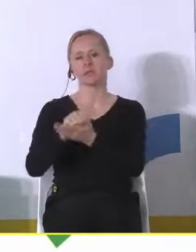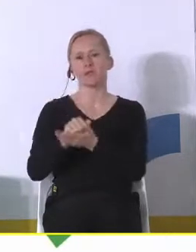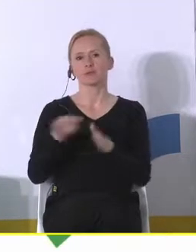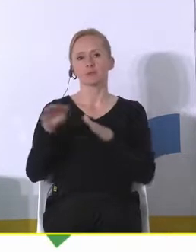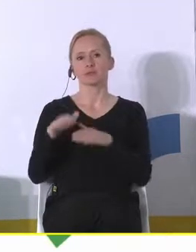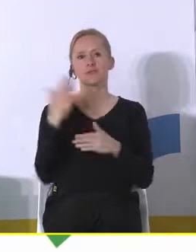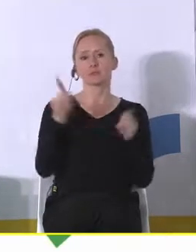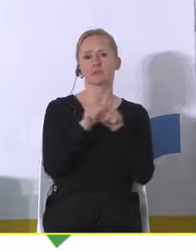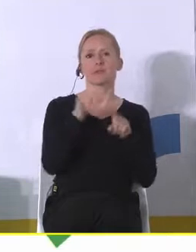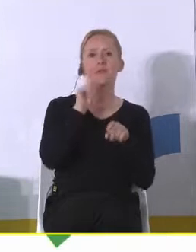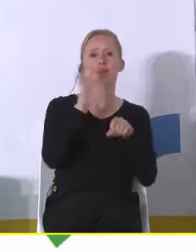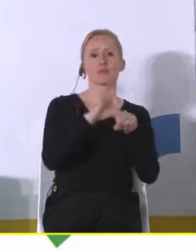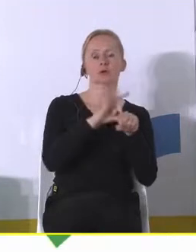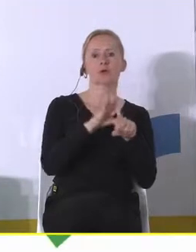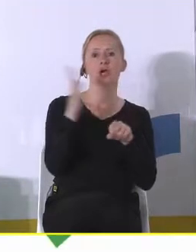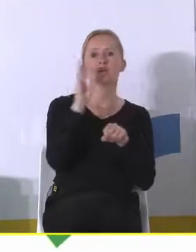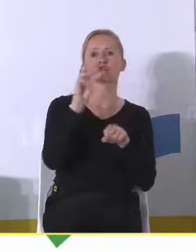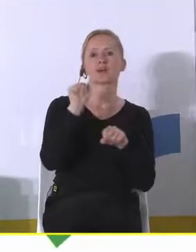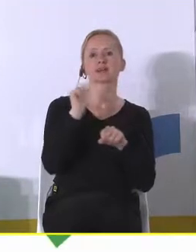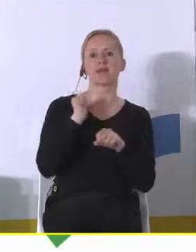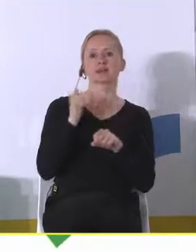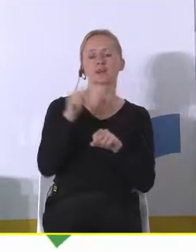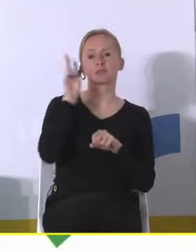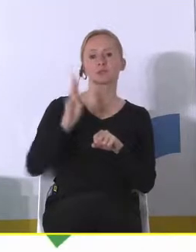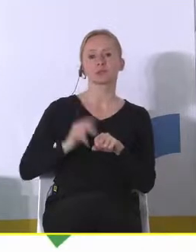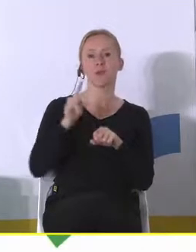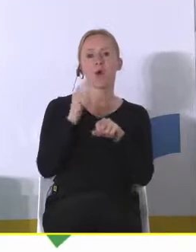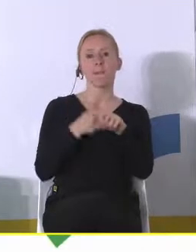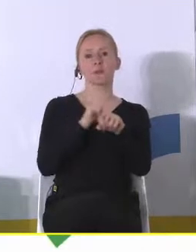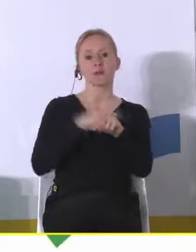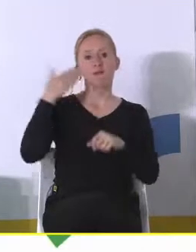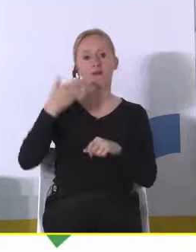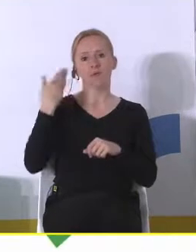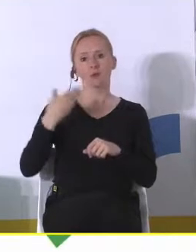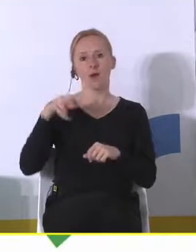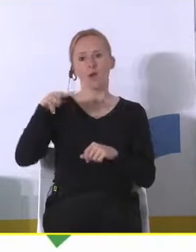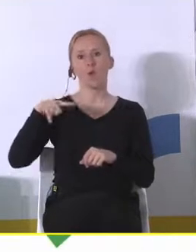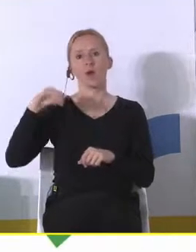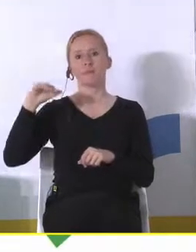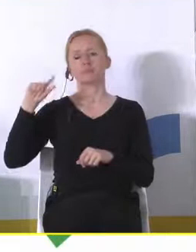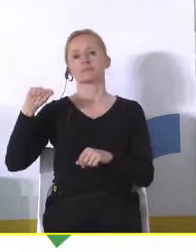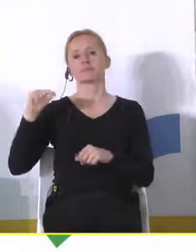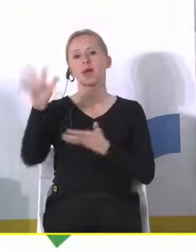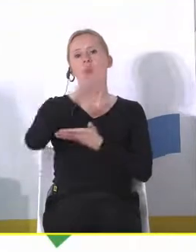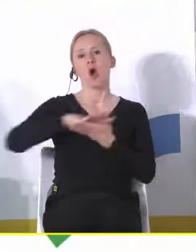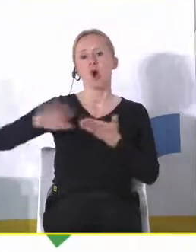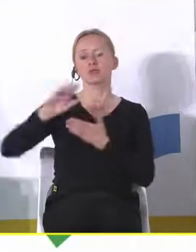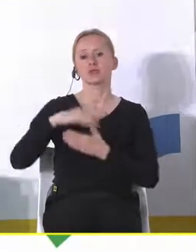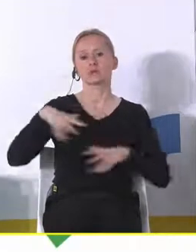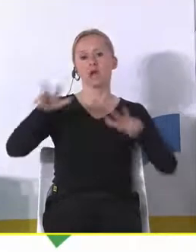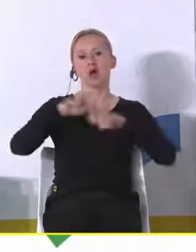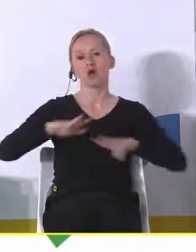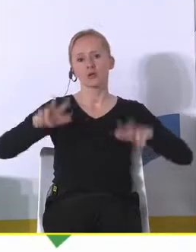Witam również pana dr Krzysztofa Szwarca, eksperta Instytutu Poznańskiego, wykładowcę na UEP-ie w obszarze demografii, rodziny